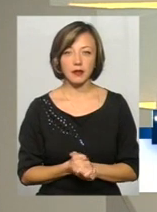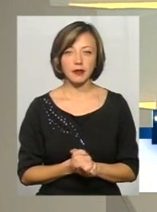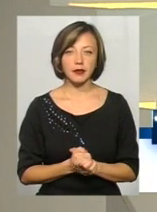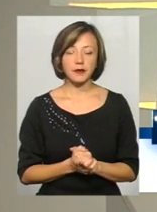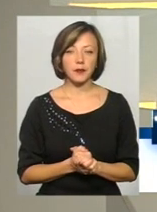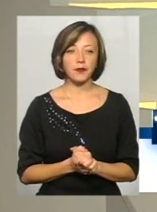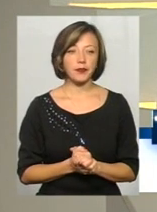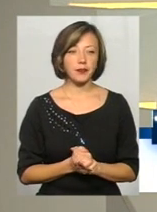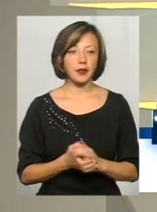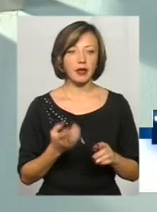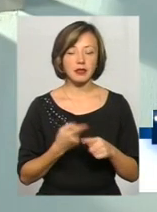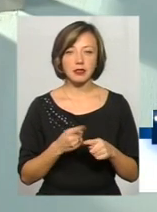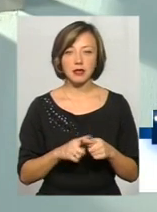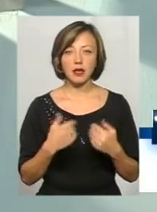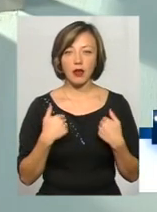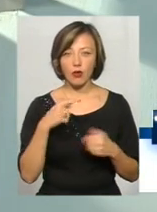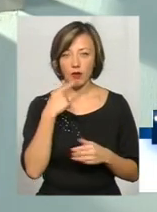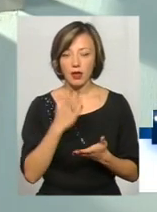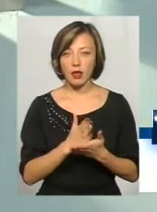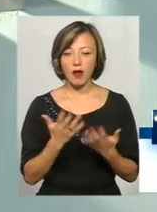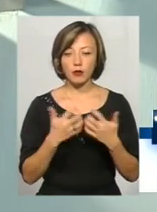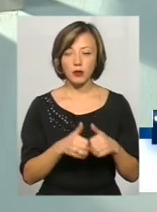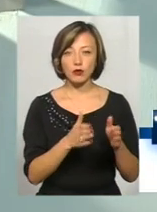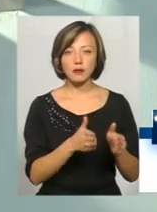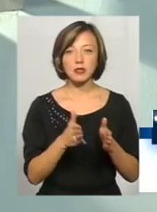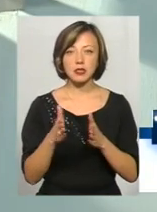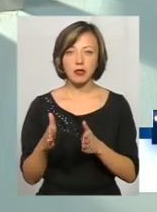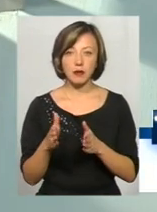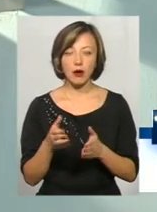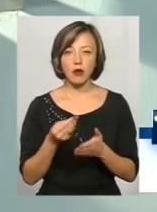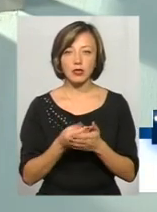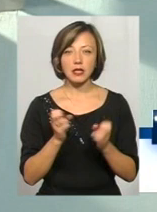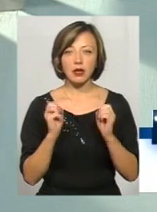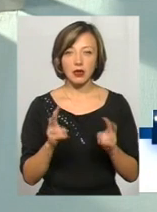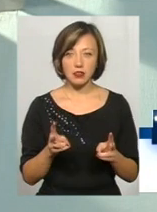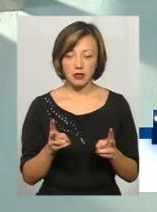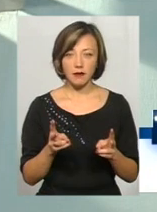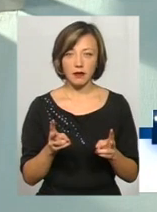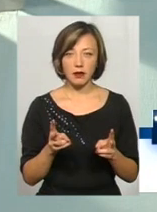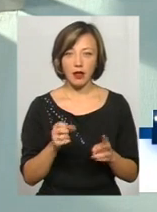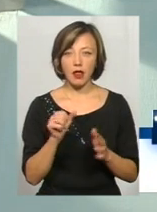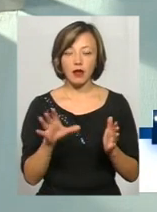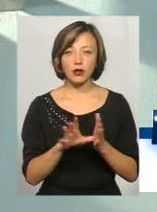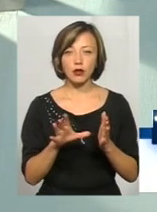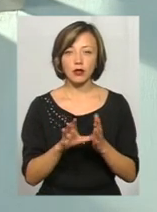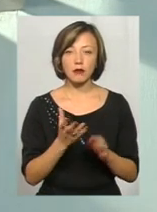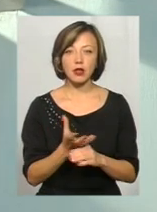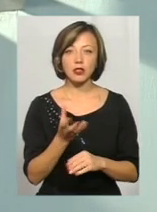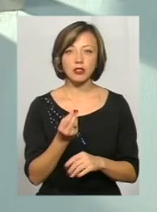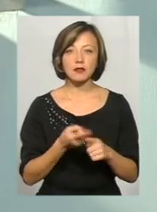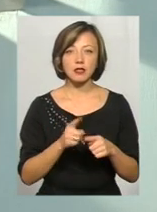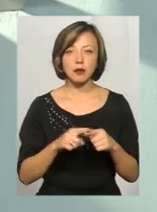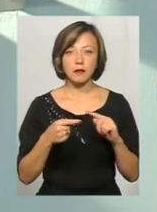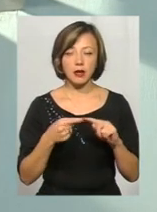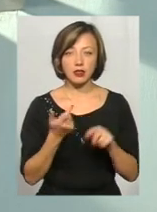Це, я говорю, що є, наприклад, автоматизована система оцінки ризиків, перерахунків електронних платежів. Це